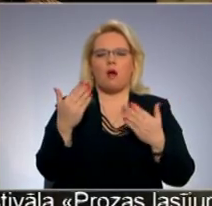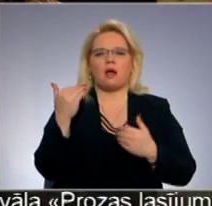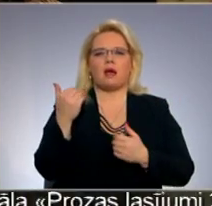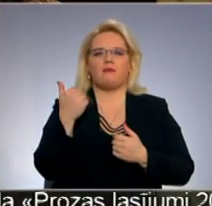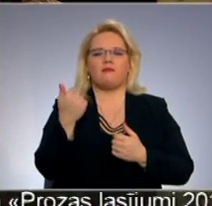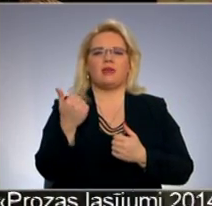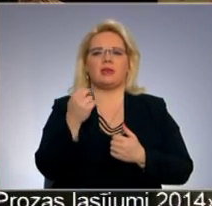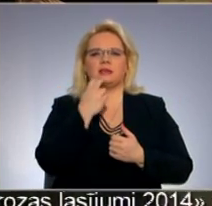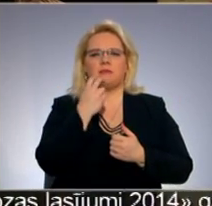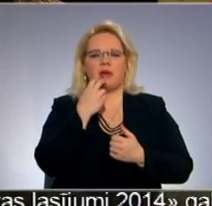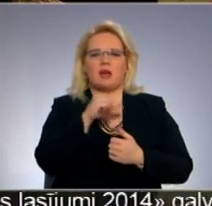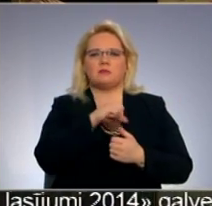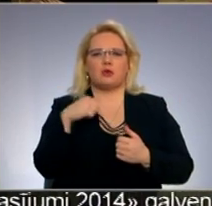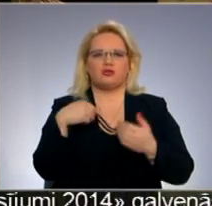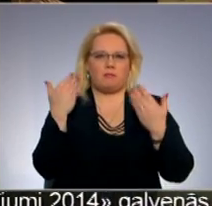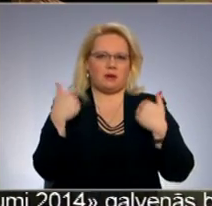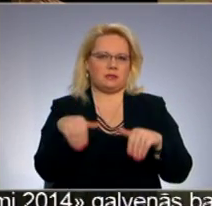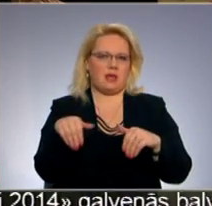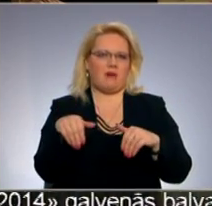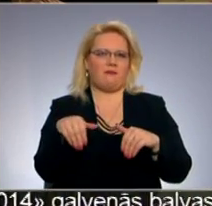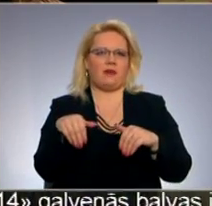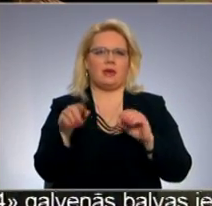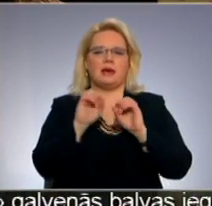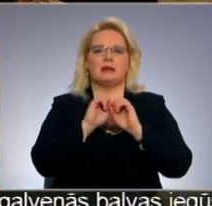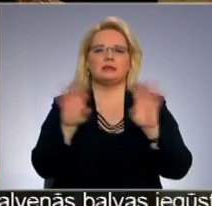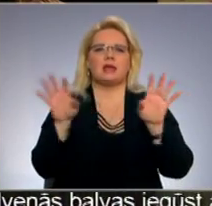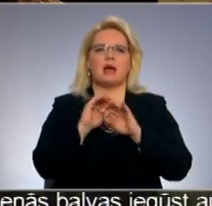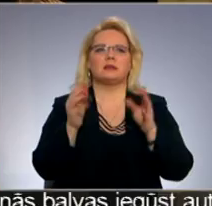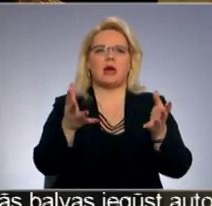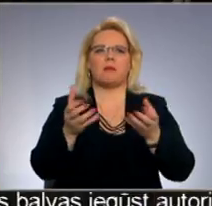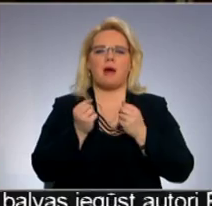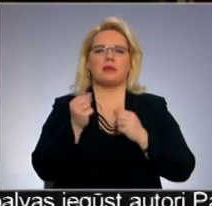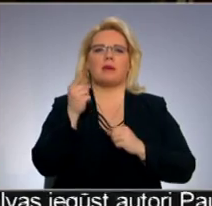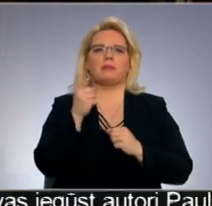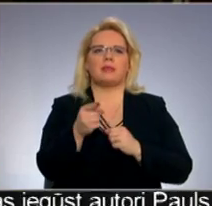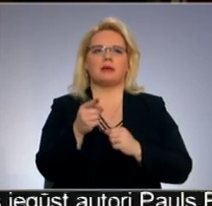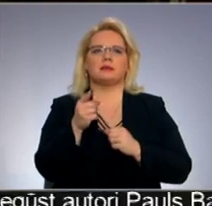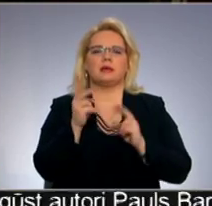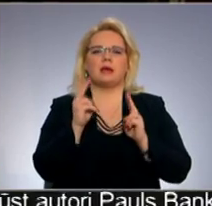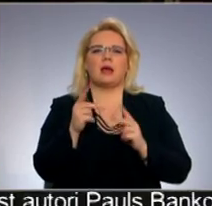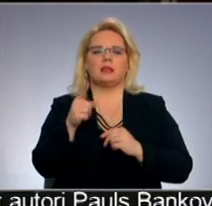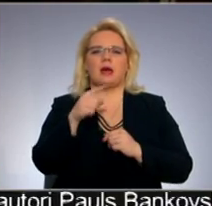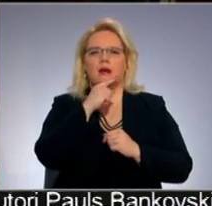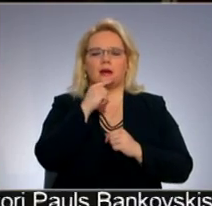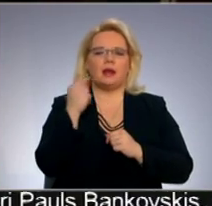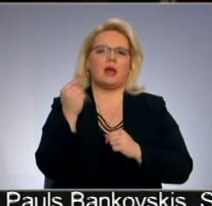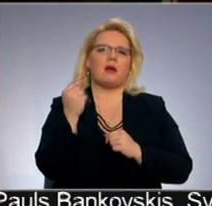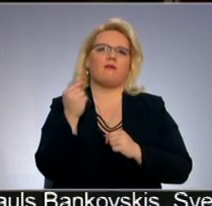smējās paši par sevi. Stāstā paņem tas, ka tā krievu